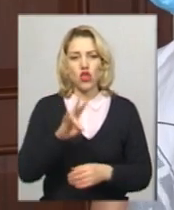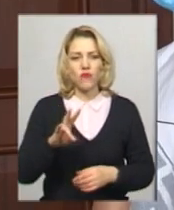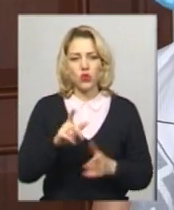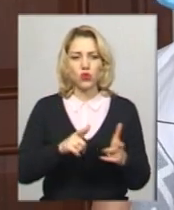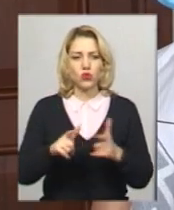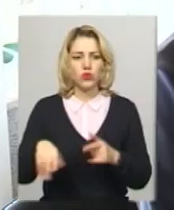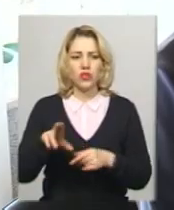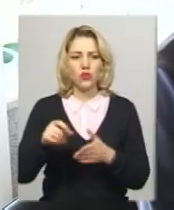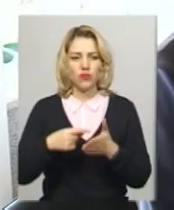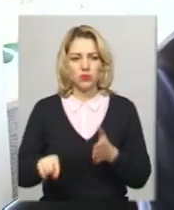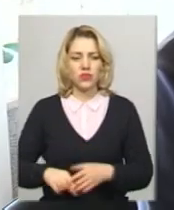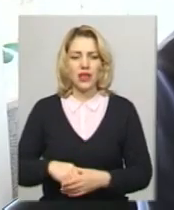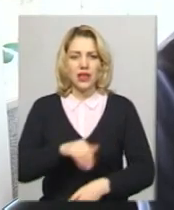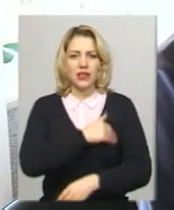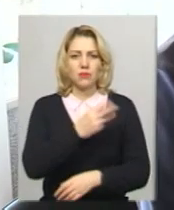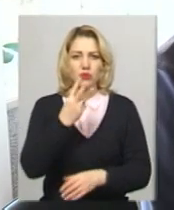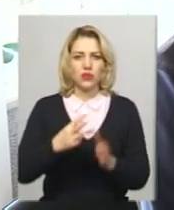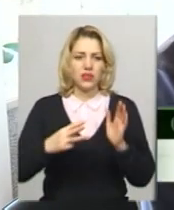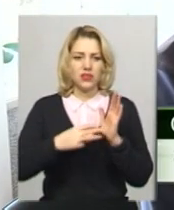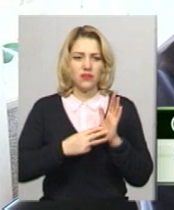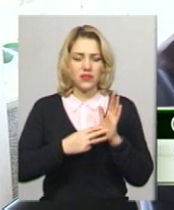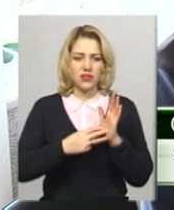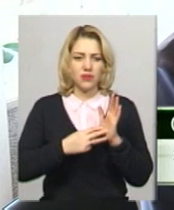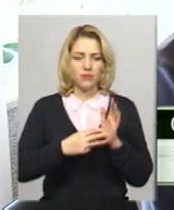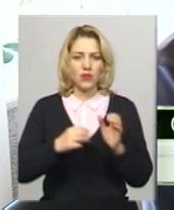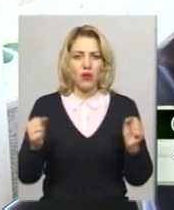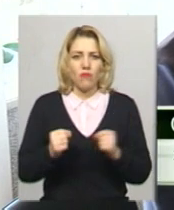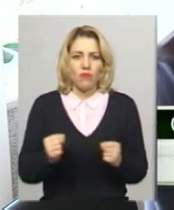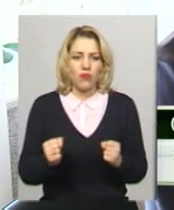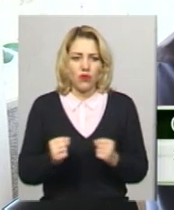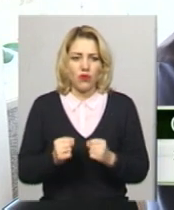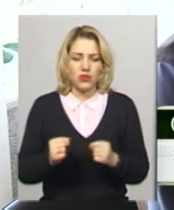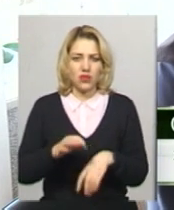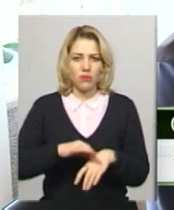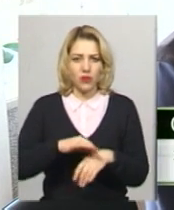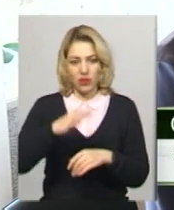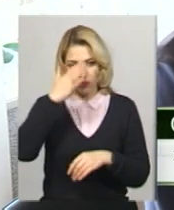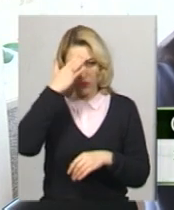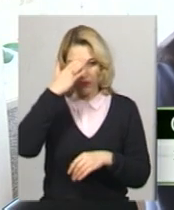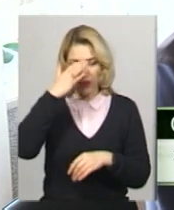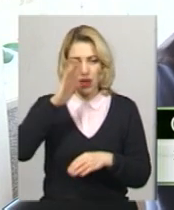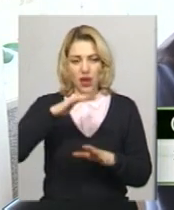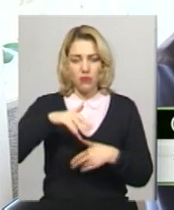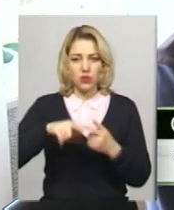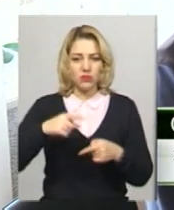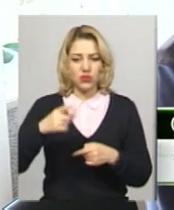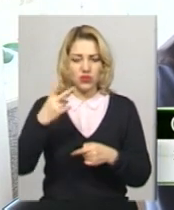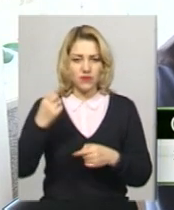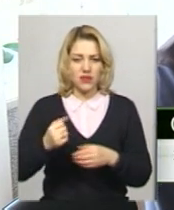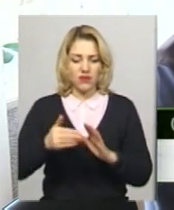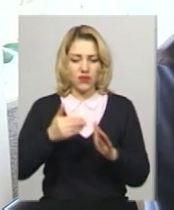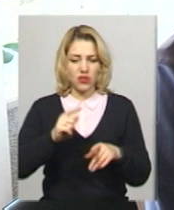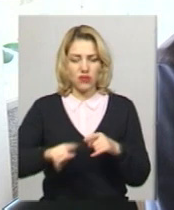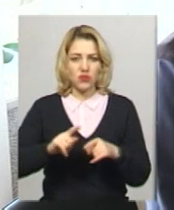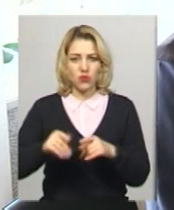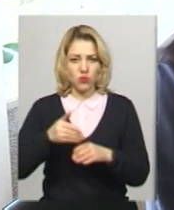готуються до виписки. Температура 38, морозило, боліла голова, а потім через два дні викликав шутку